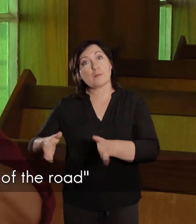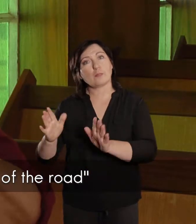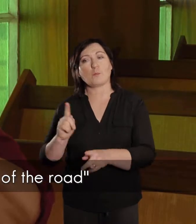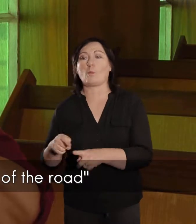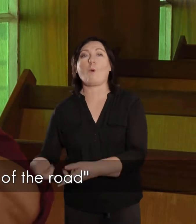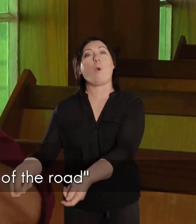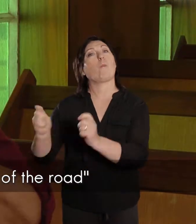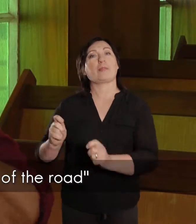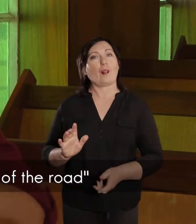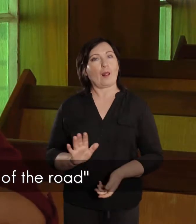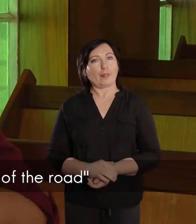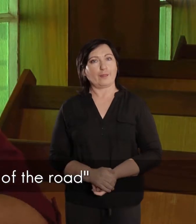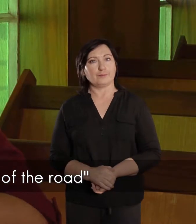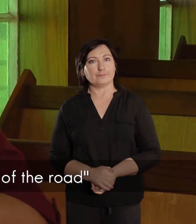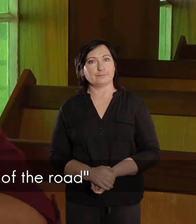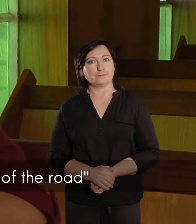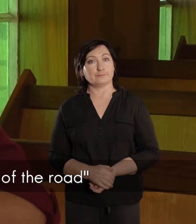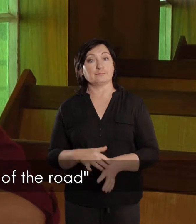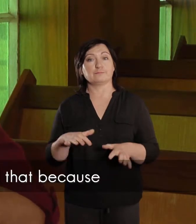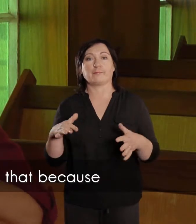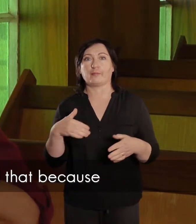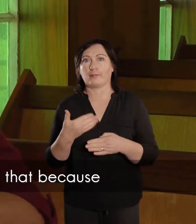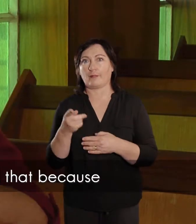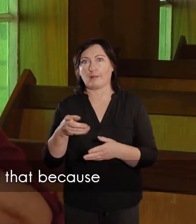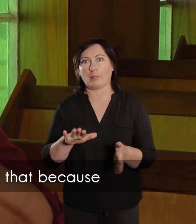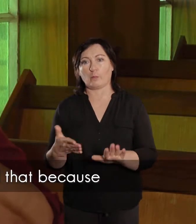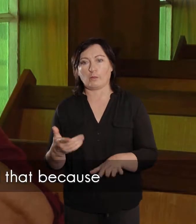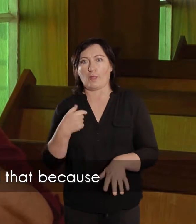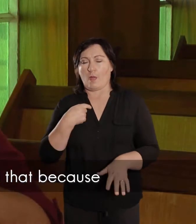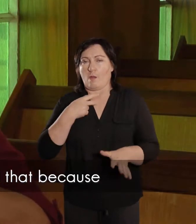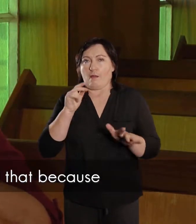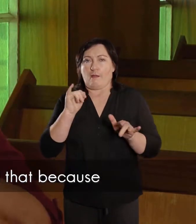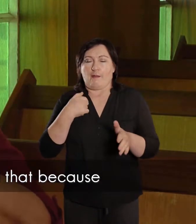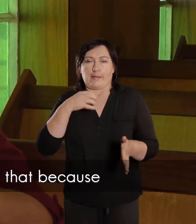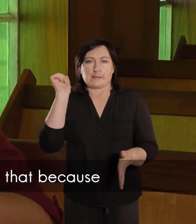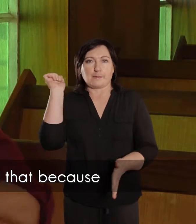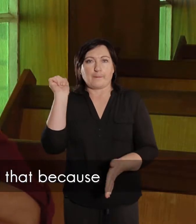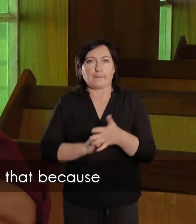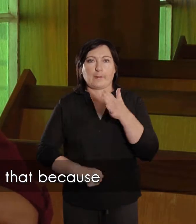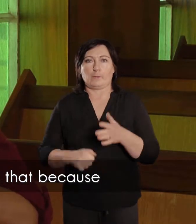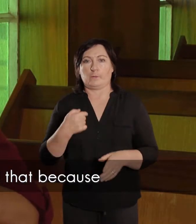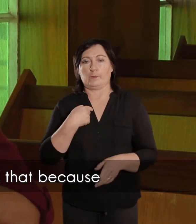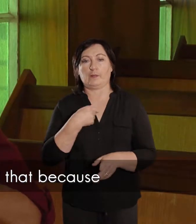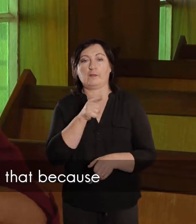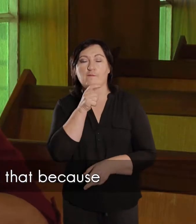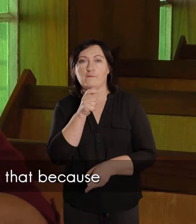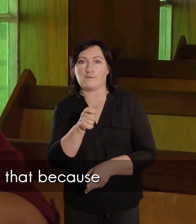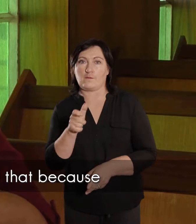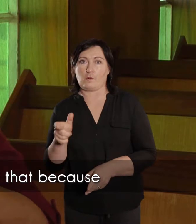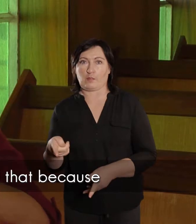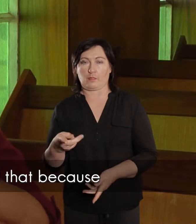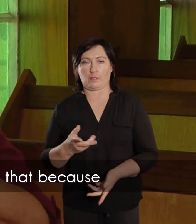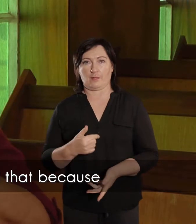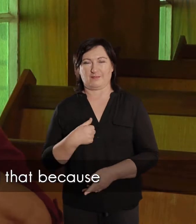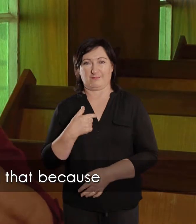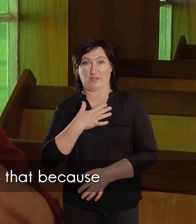nie langs die pad optele en na sy afstelde was ek baie spuit to raie woorde want